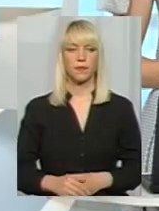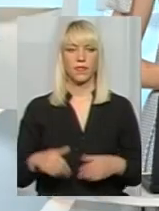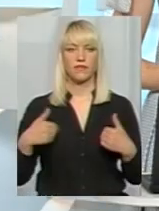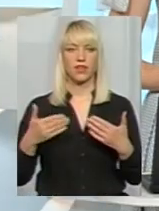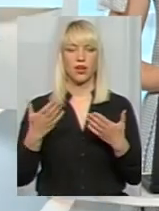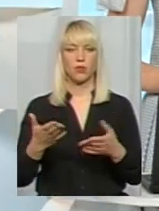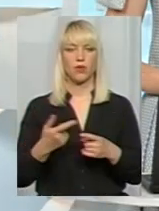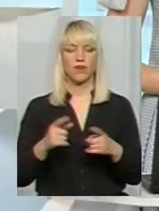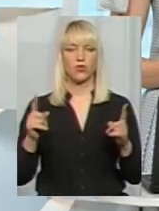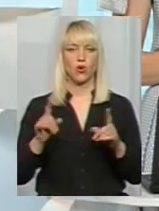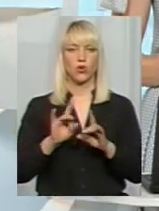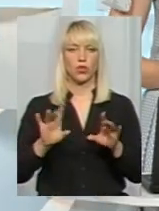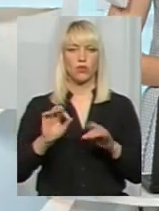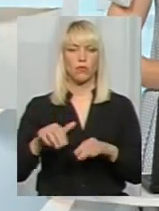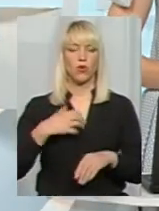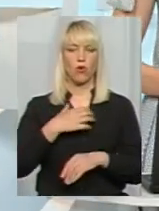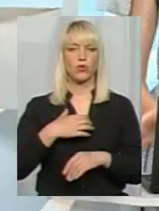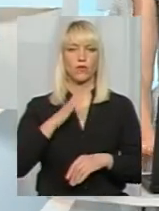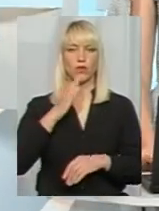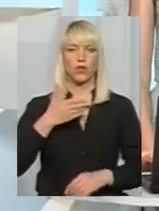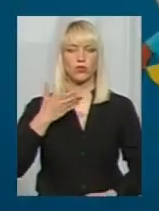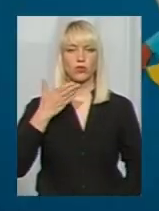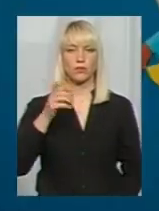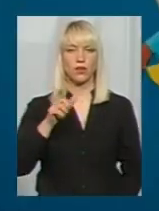І зараз коротка довідка про нашого основного спікера.